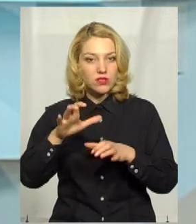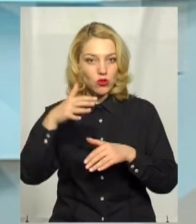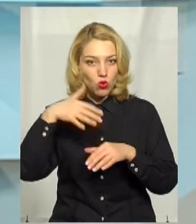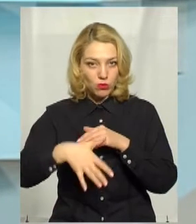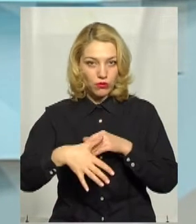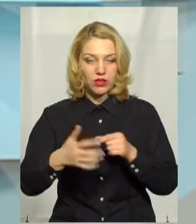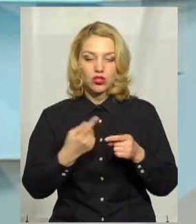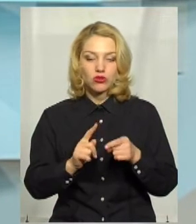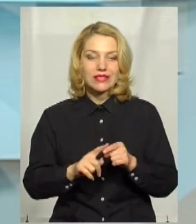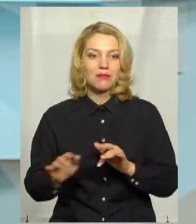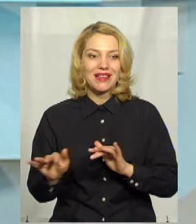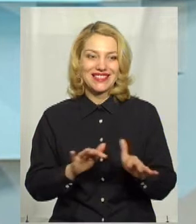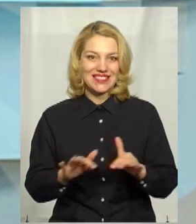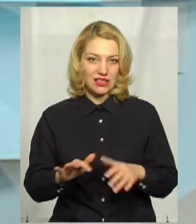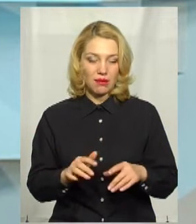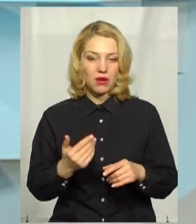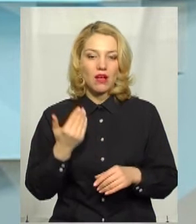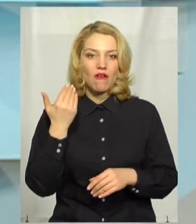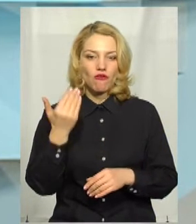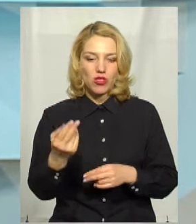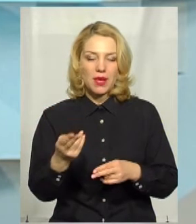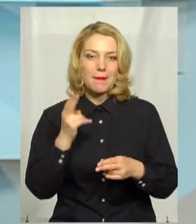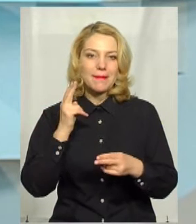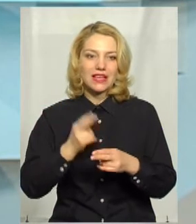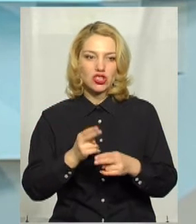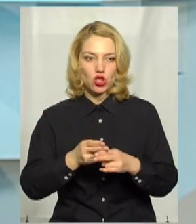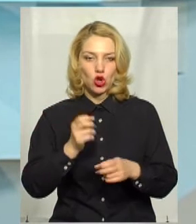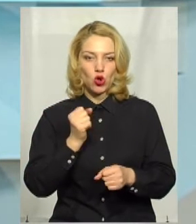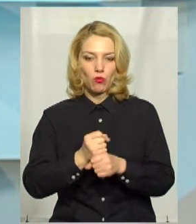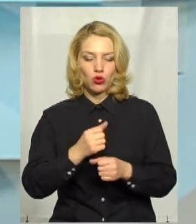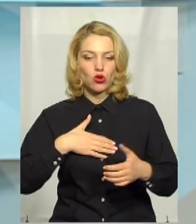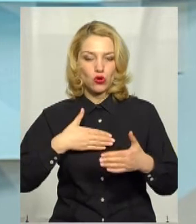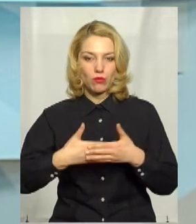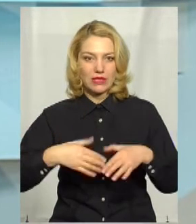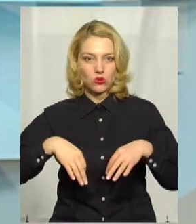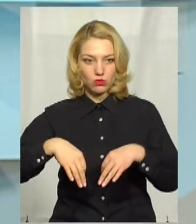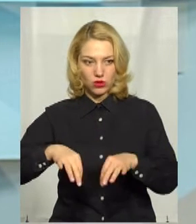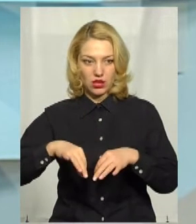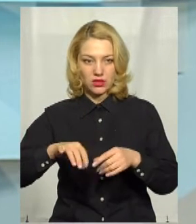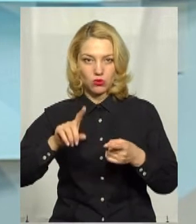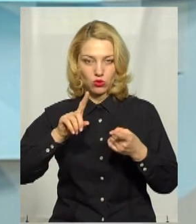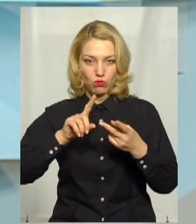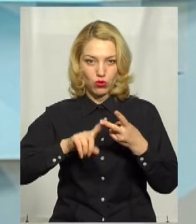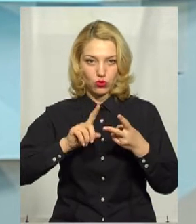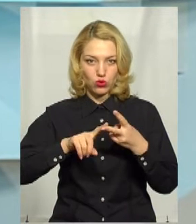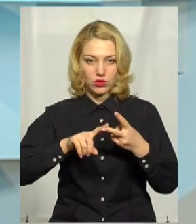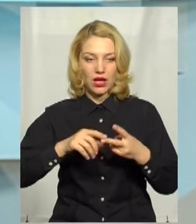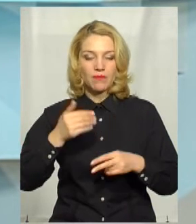даними діями, вони поперешкажають, по-перше, роботу громадського транспорту. По-друге, вони